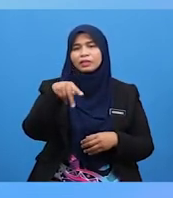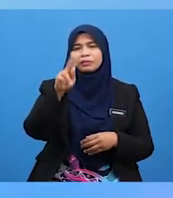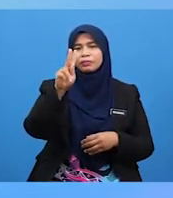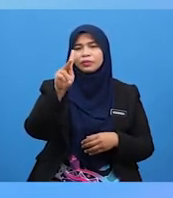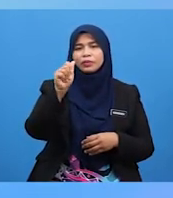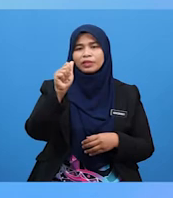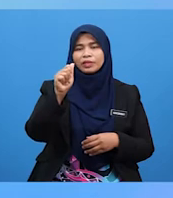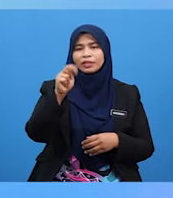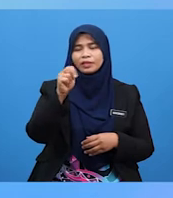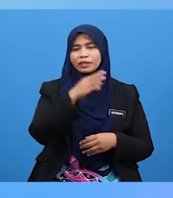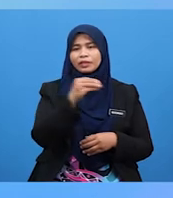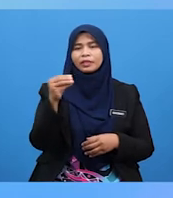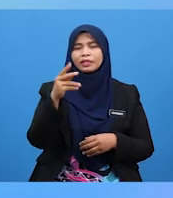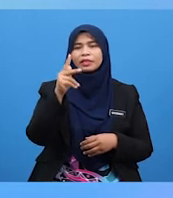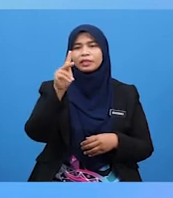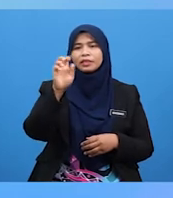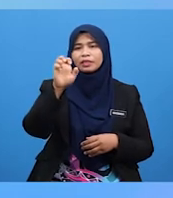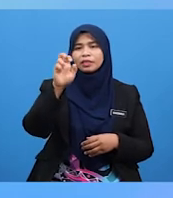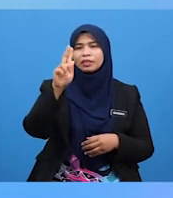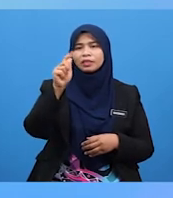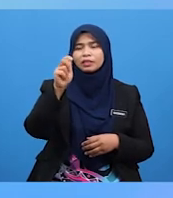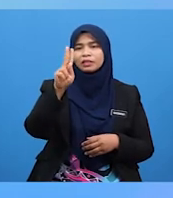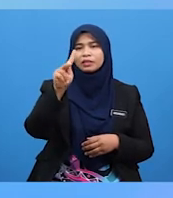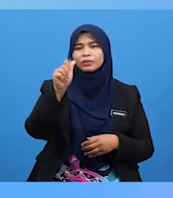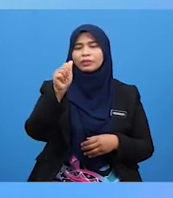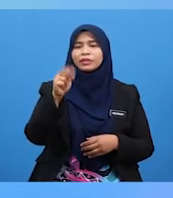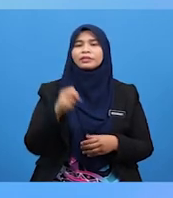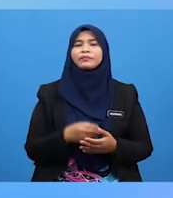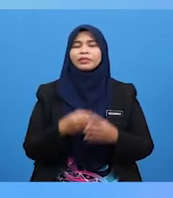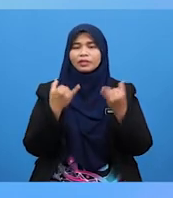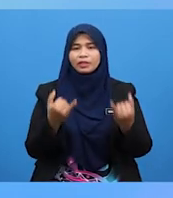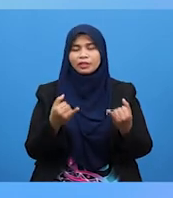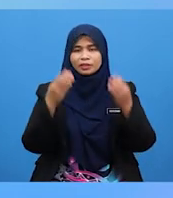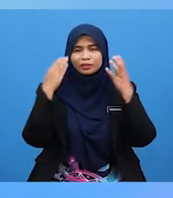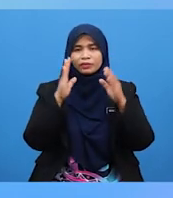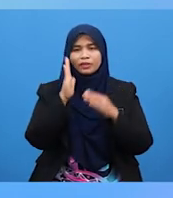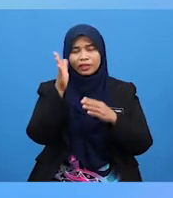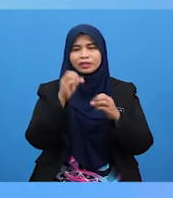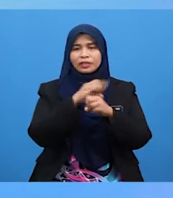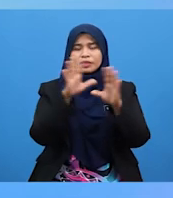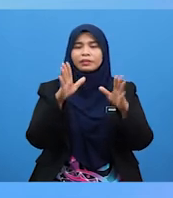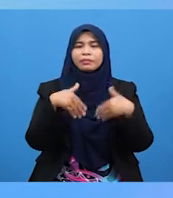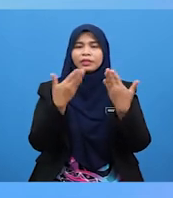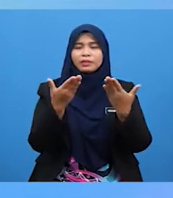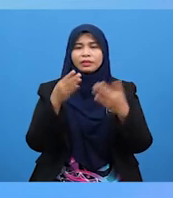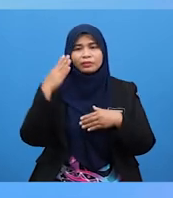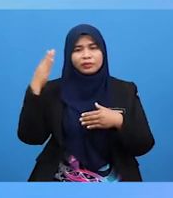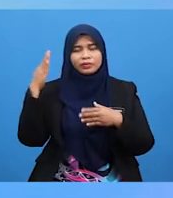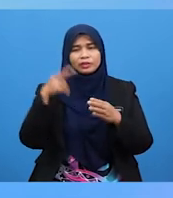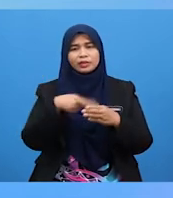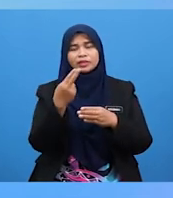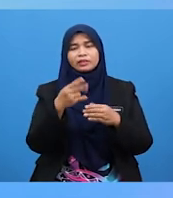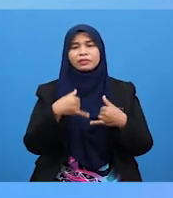Dan Ketukan Sekarang Cikgu Akan Terangkan Bagaimana Bunyi Terhasil